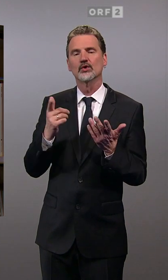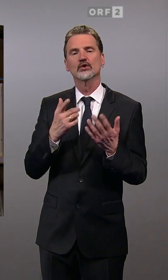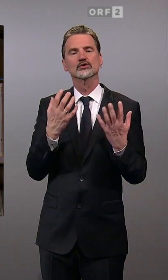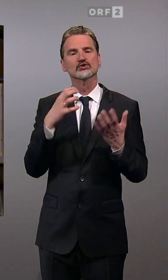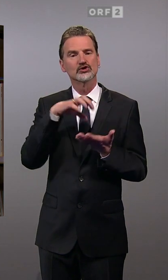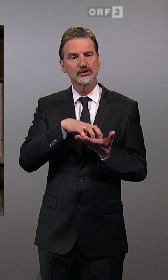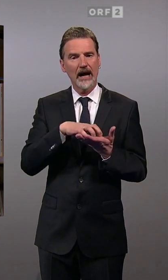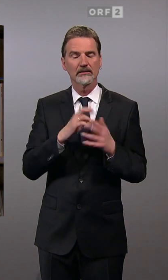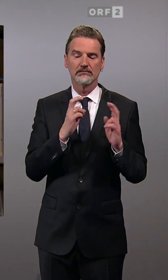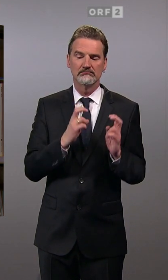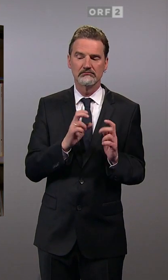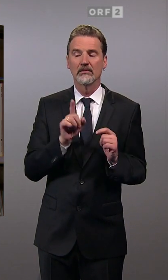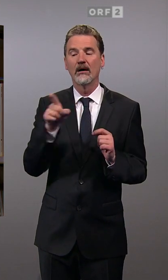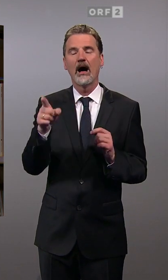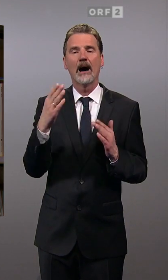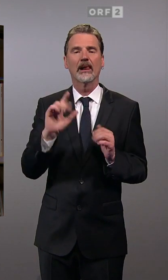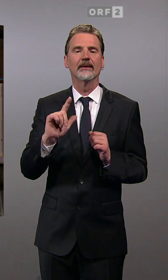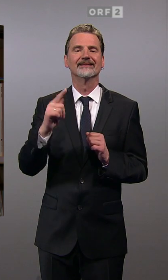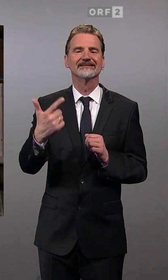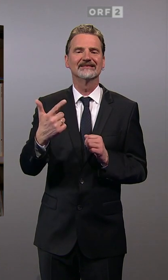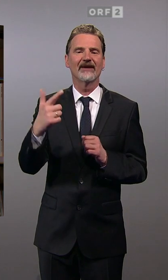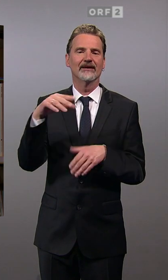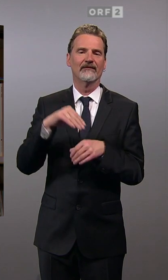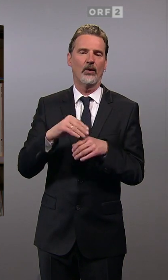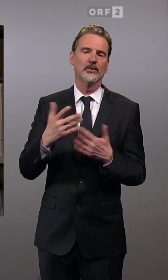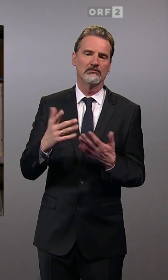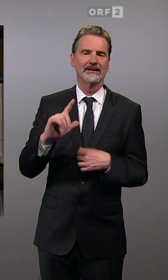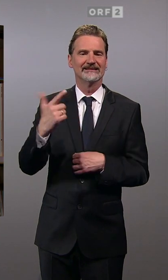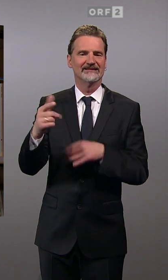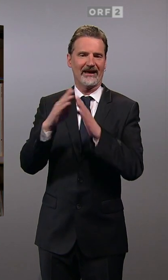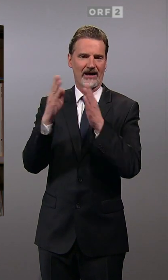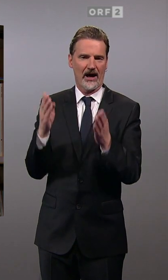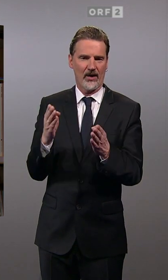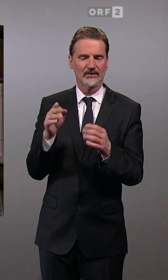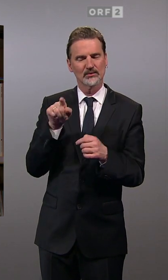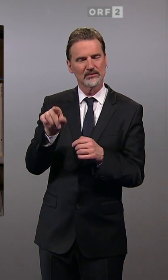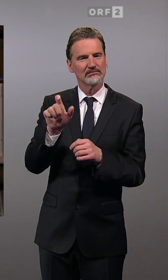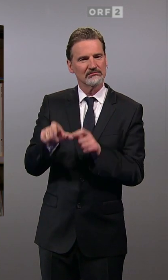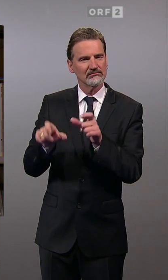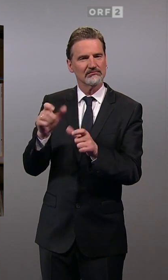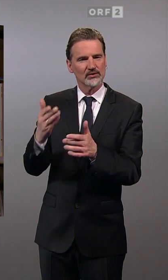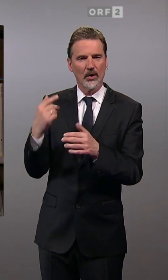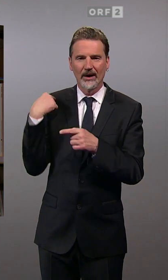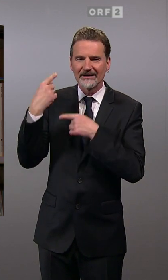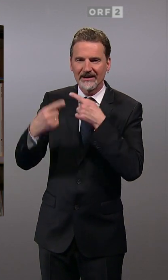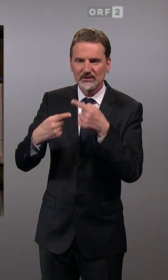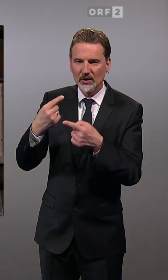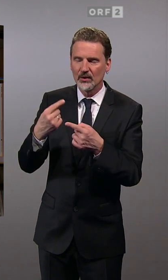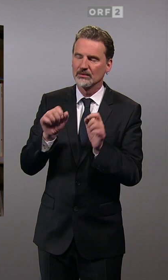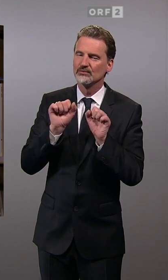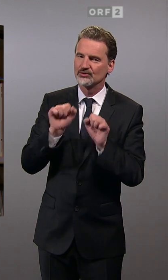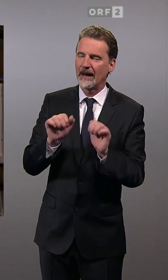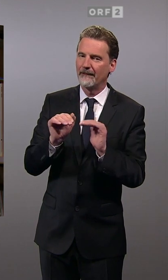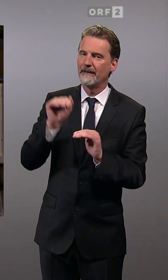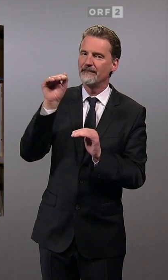Wohnung, ein zweites Haus suchen. Und diese haben traditionell eine Neigung, ÖVP